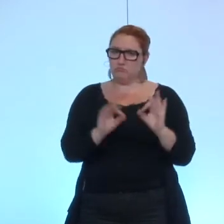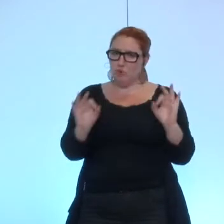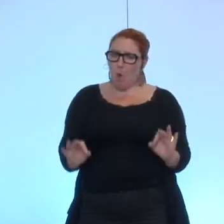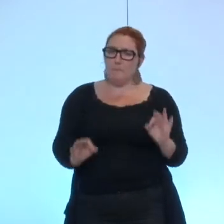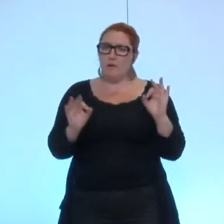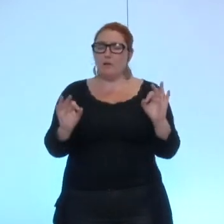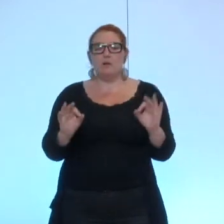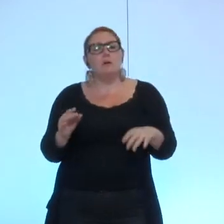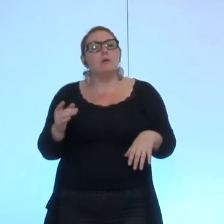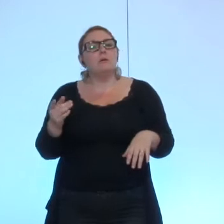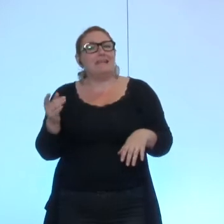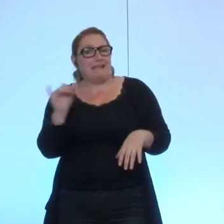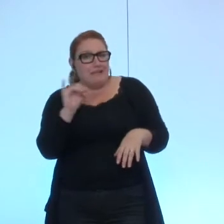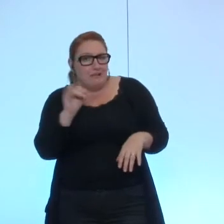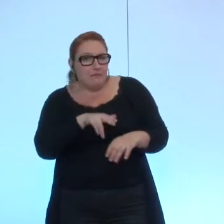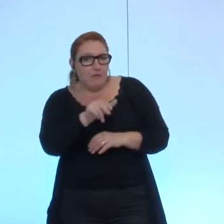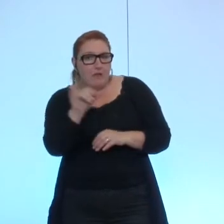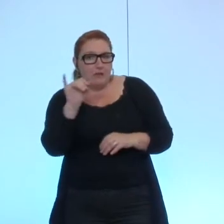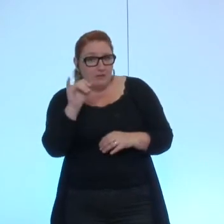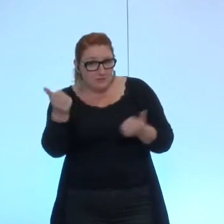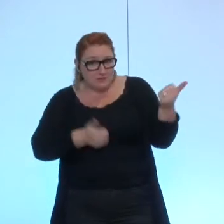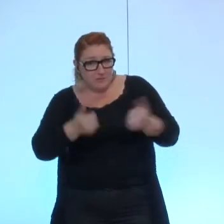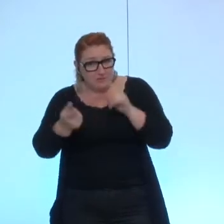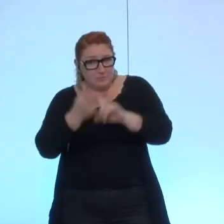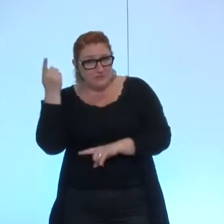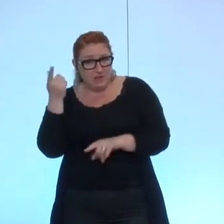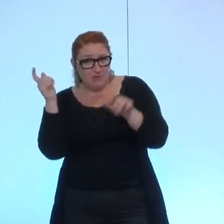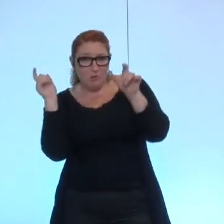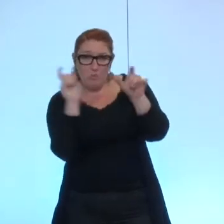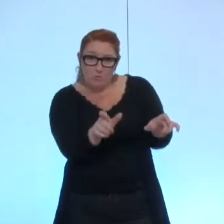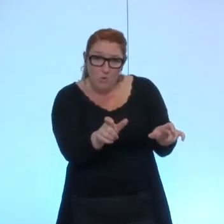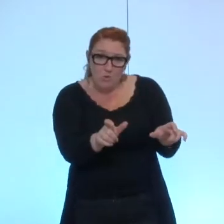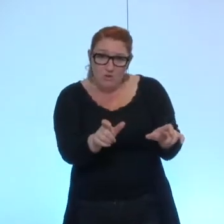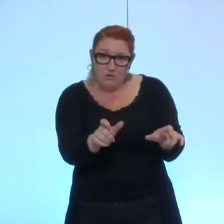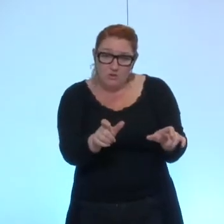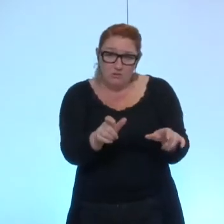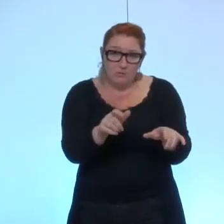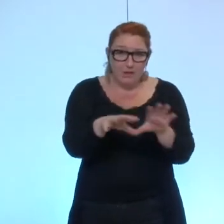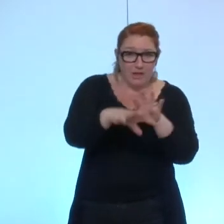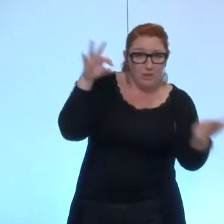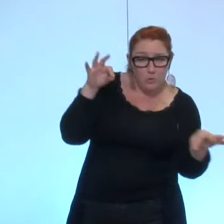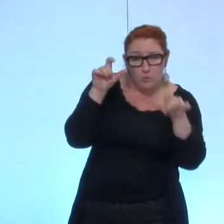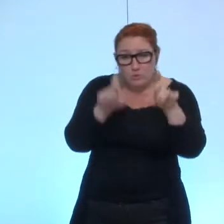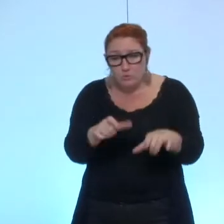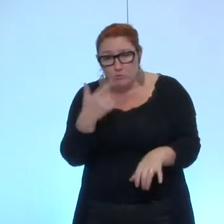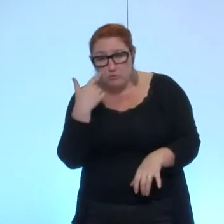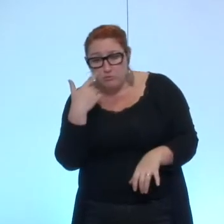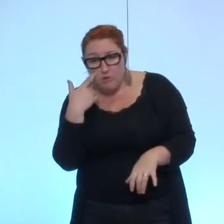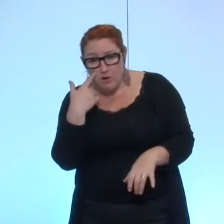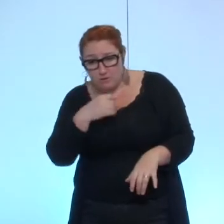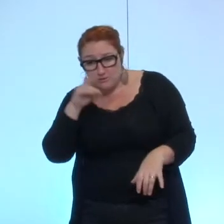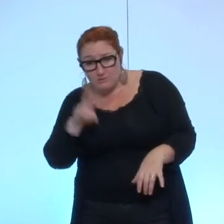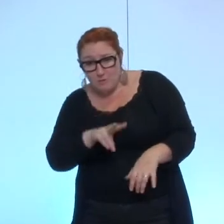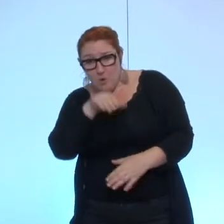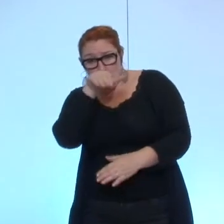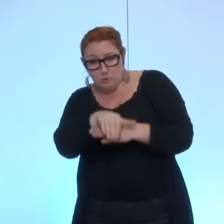ça ? Est-ce que vous avez un service particulier qui va aller contrôler des élus pour voir si c'est vraiment ce